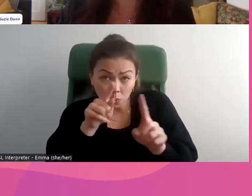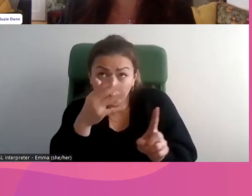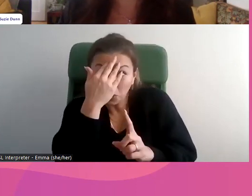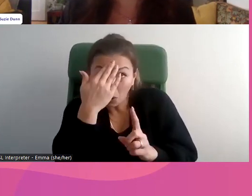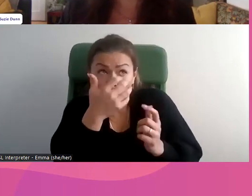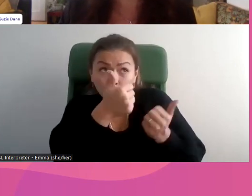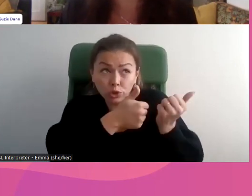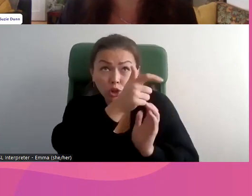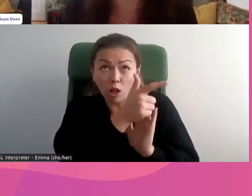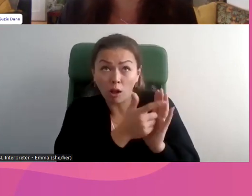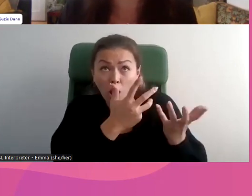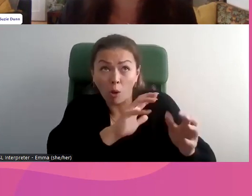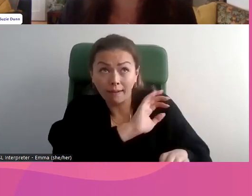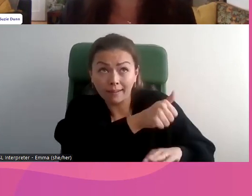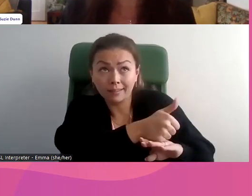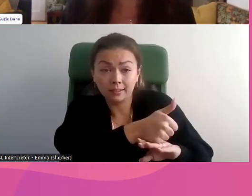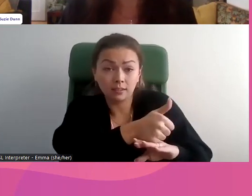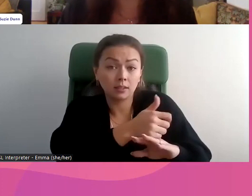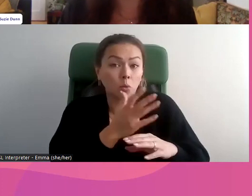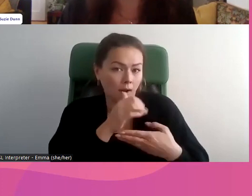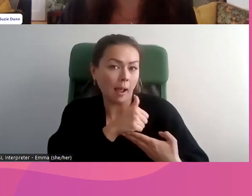lois existent déjà pour protéger les jeunes.